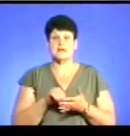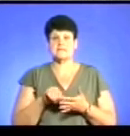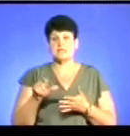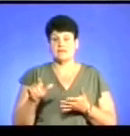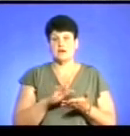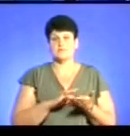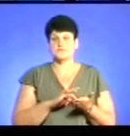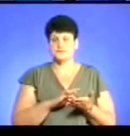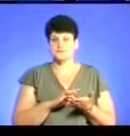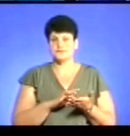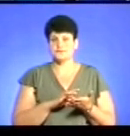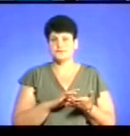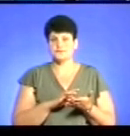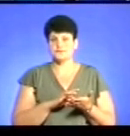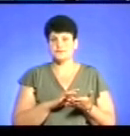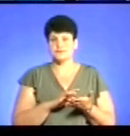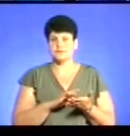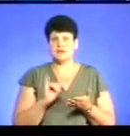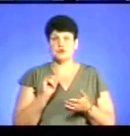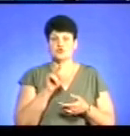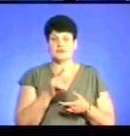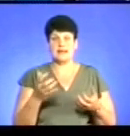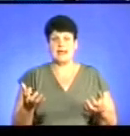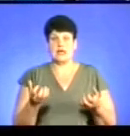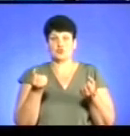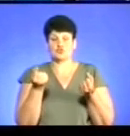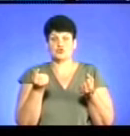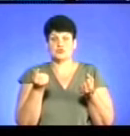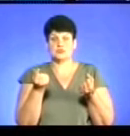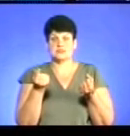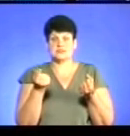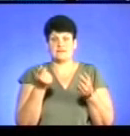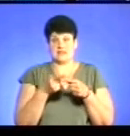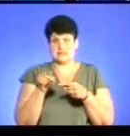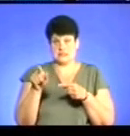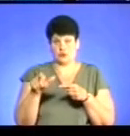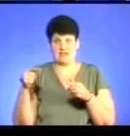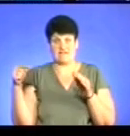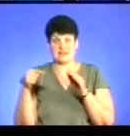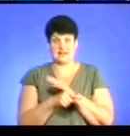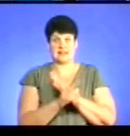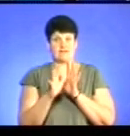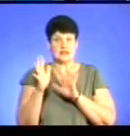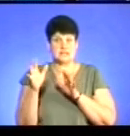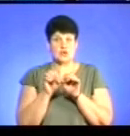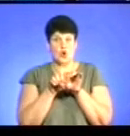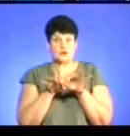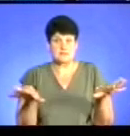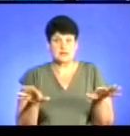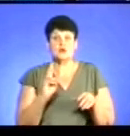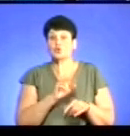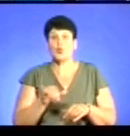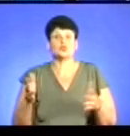ромської спільноти. І що вони, рятуючись від цих людей, втекли до лісу, розбіглися хто куди.